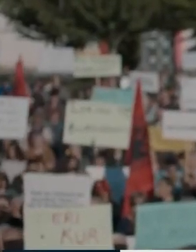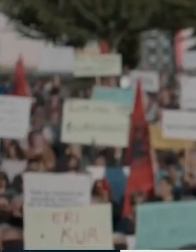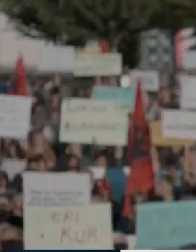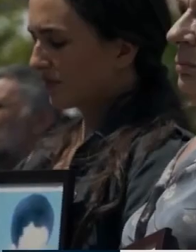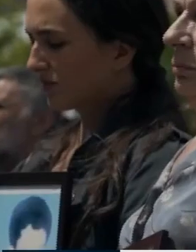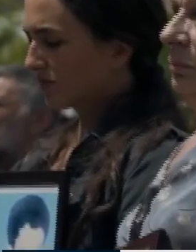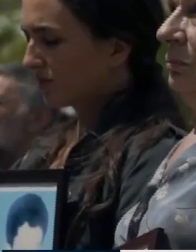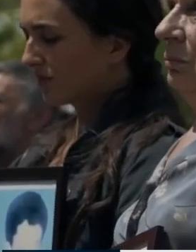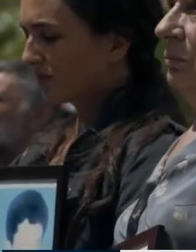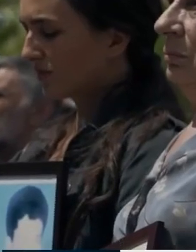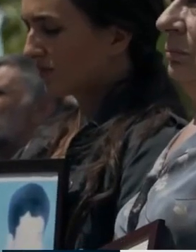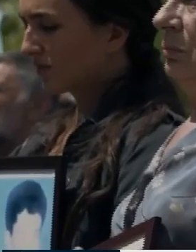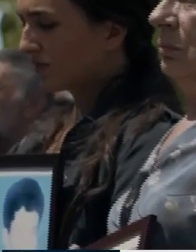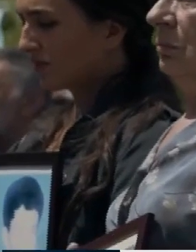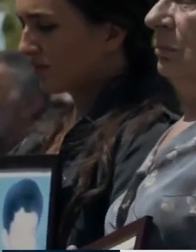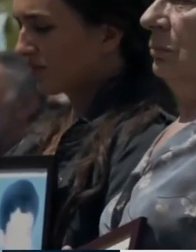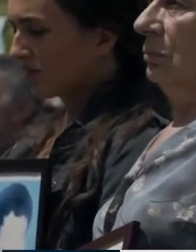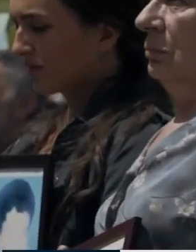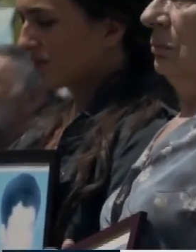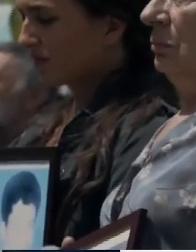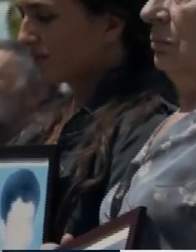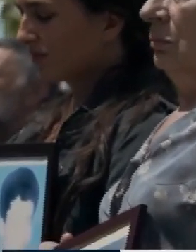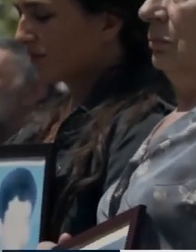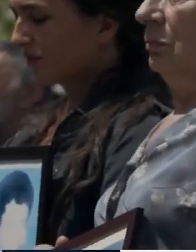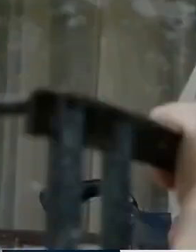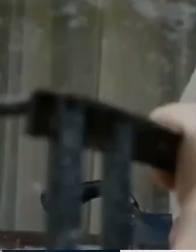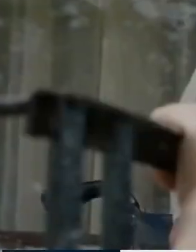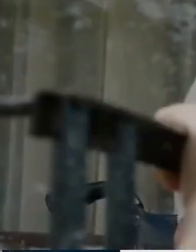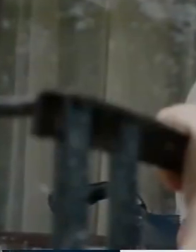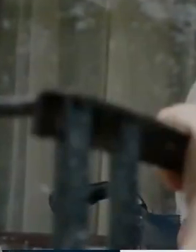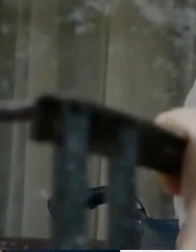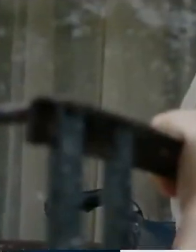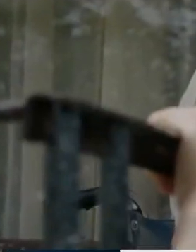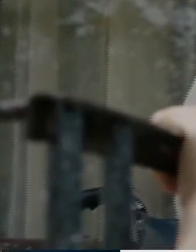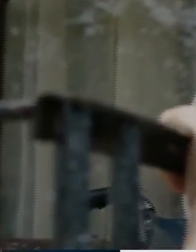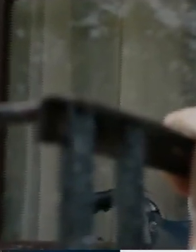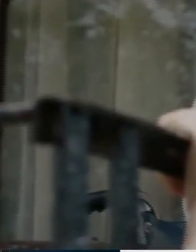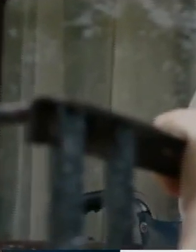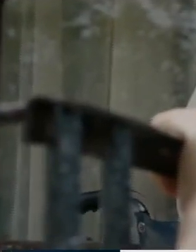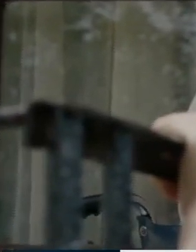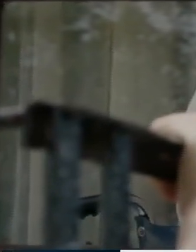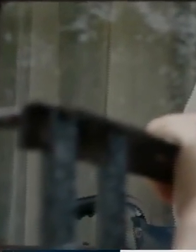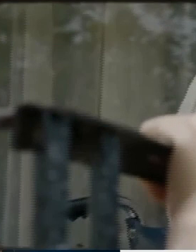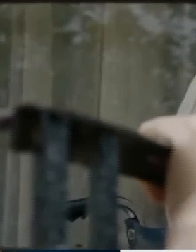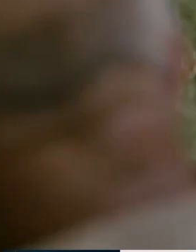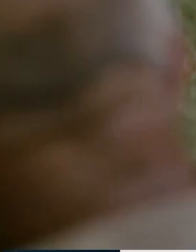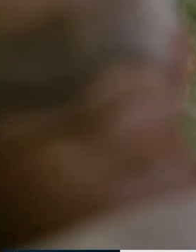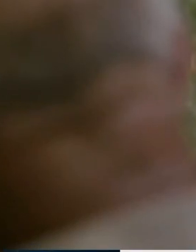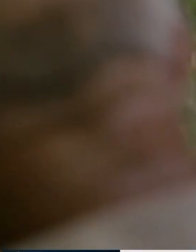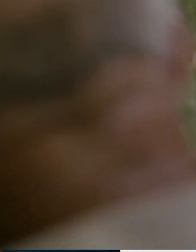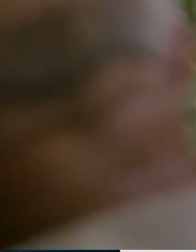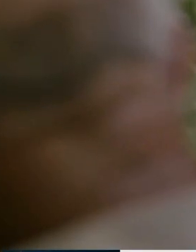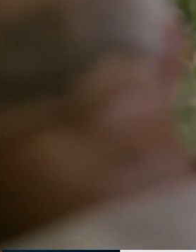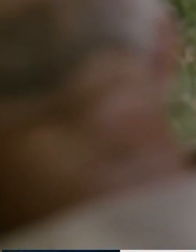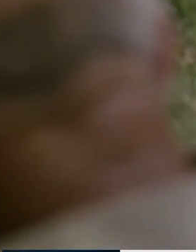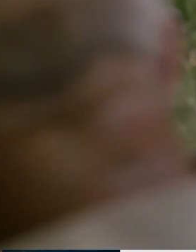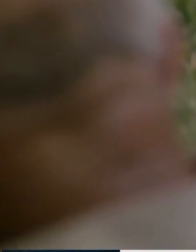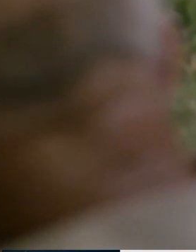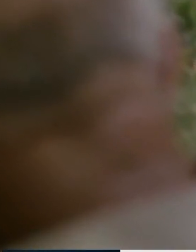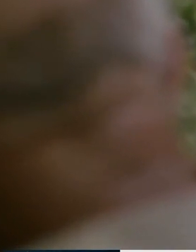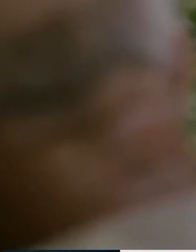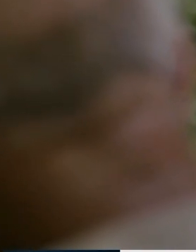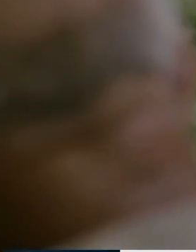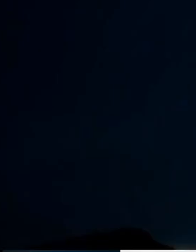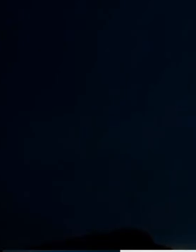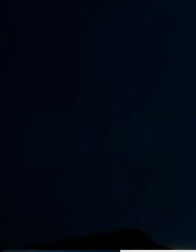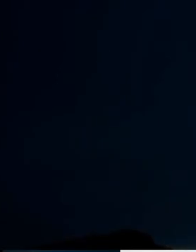kemi qenë prezente edhe në Prishtin, edhe në shumë festivalje tjera me audiencë fizikisht dhe ka qenë